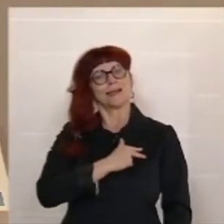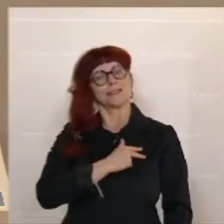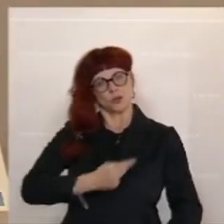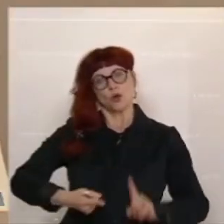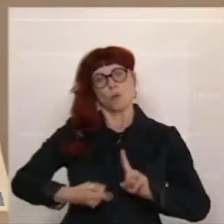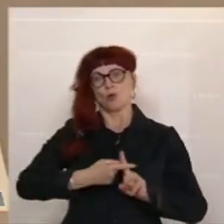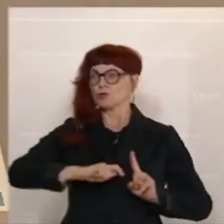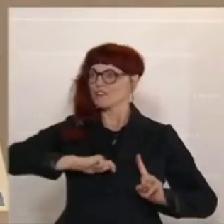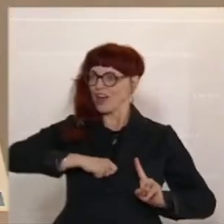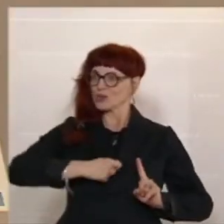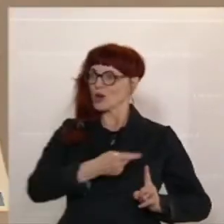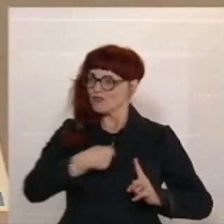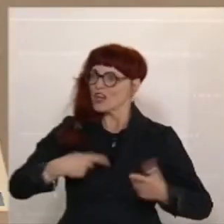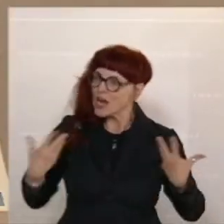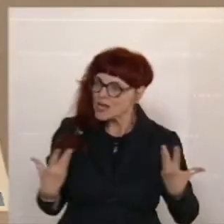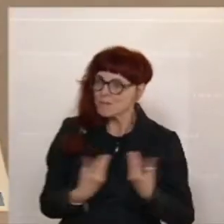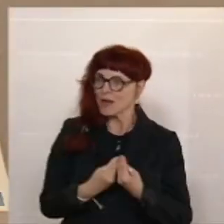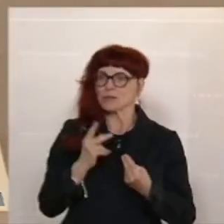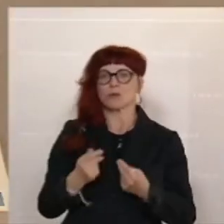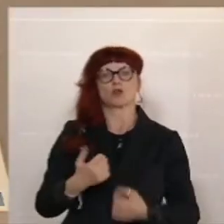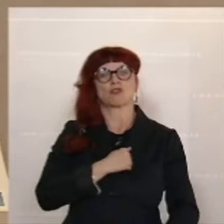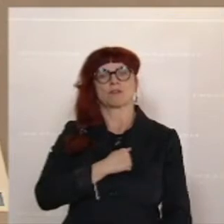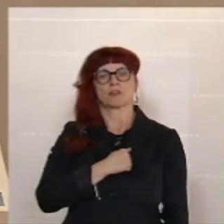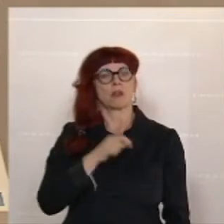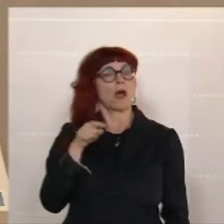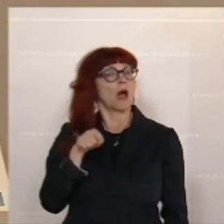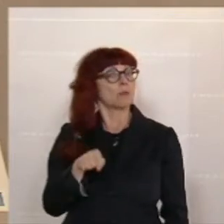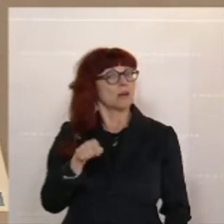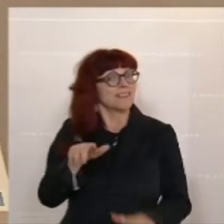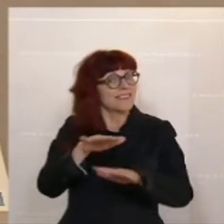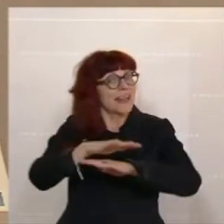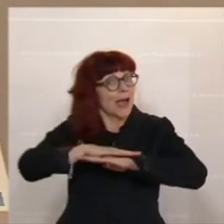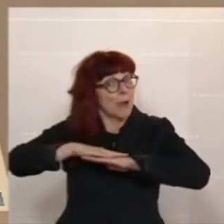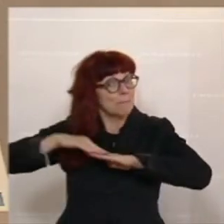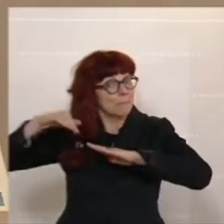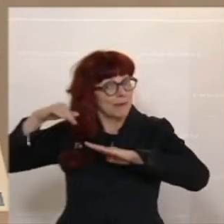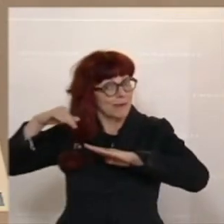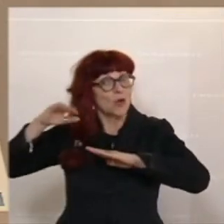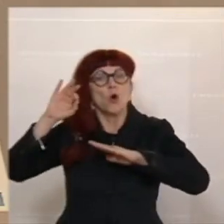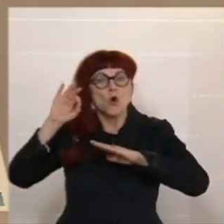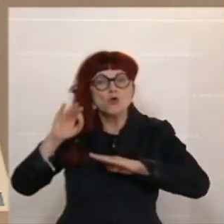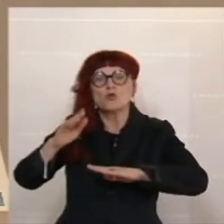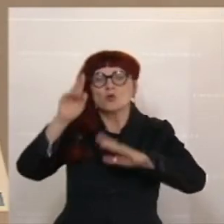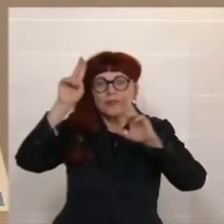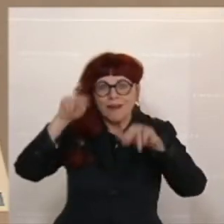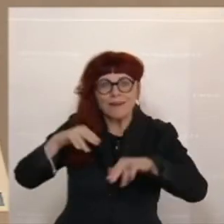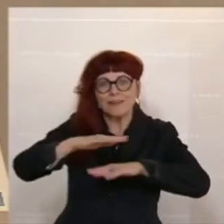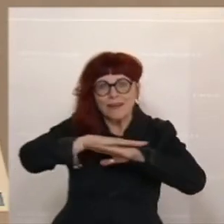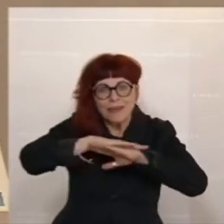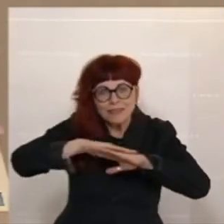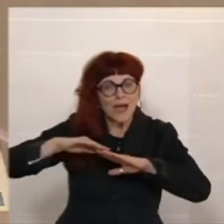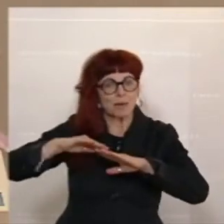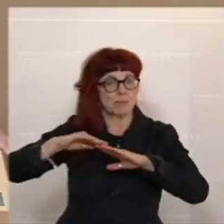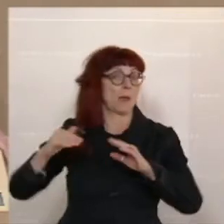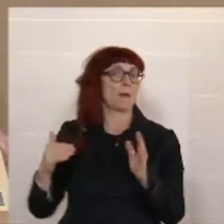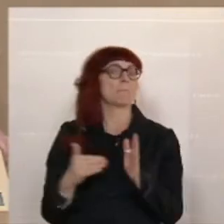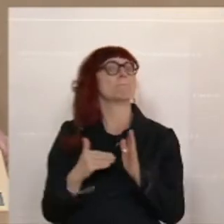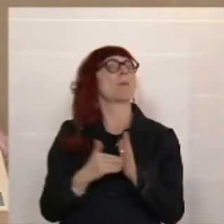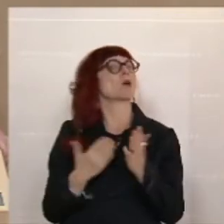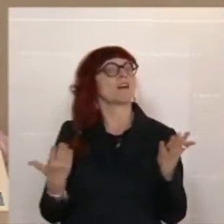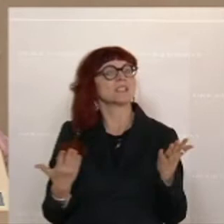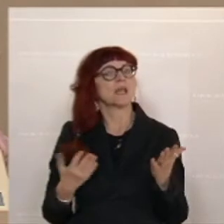gemeinsam schaffen können. Aber diese Therapie, von der ich rede, diese gute und richtige Therapie, braucht einen Plan.